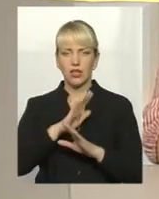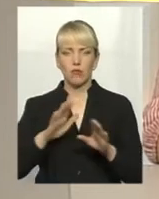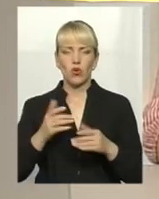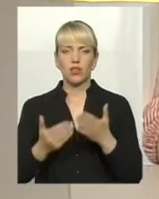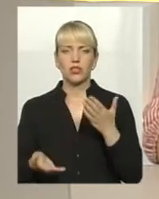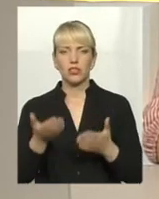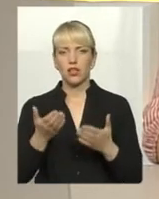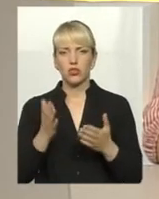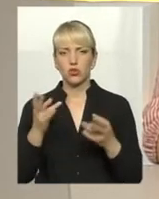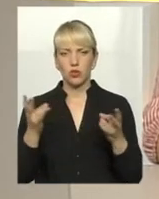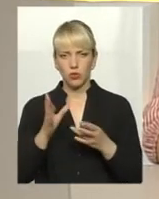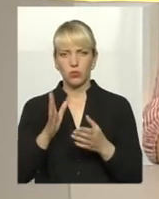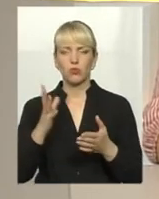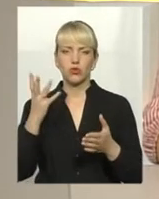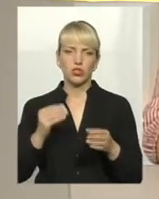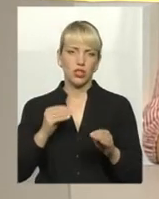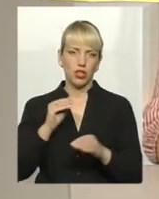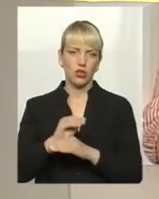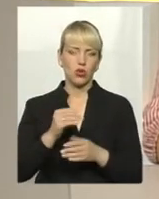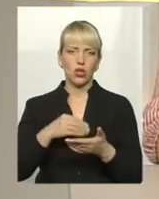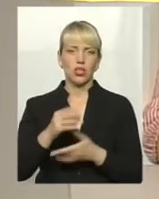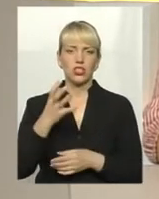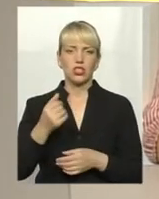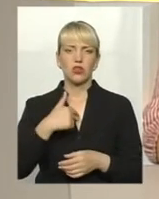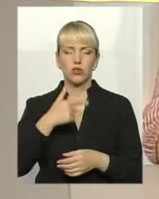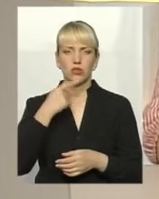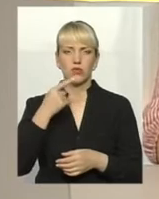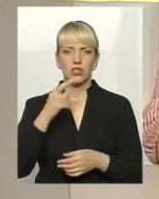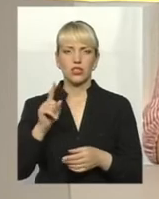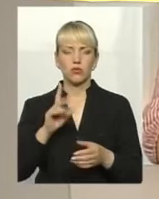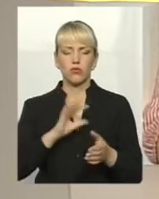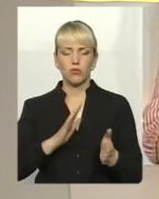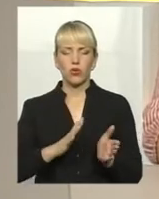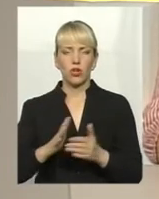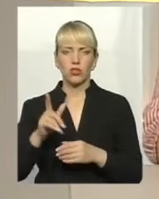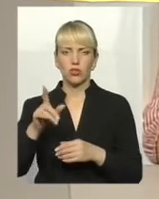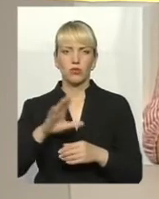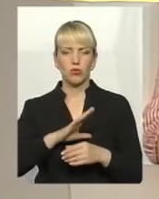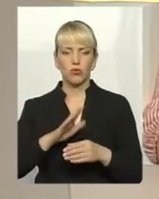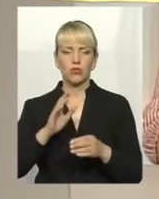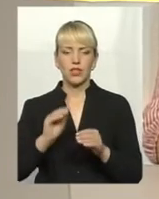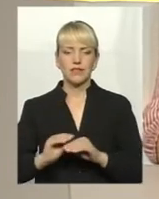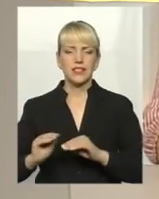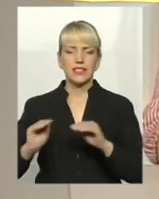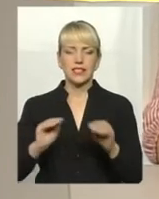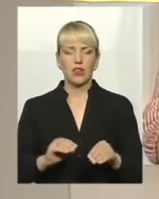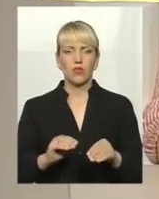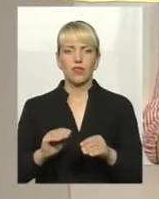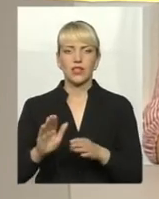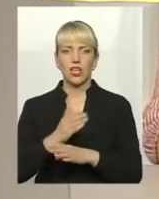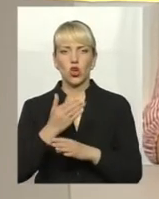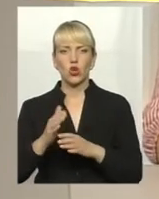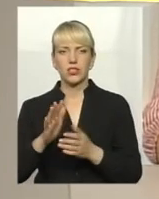якщо необхідно, то ми ще докупимо. І хочемо на сміттєвозвалище теж зробити, навести порядок і встановити там теж розділити